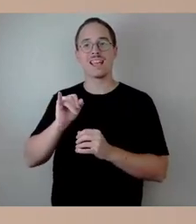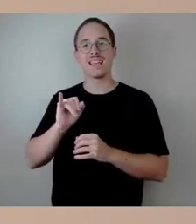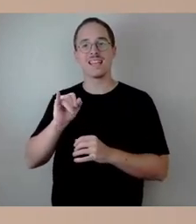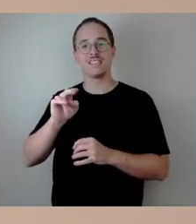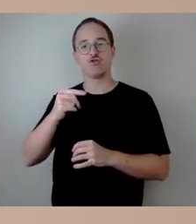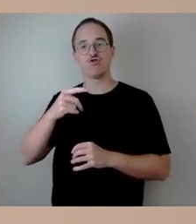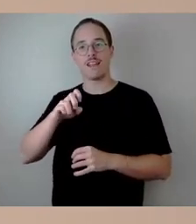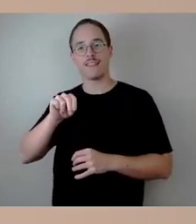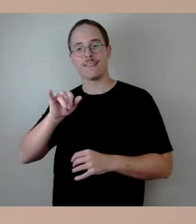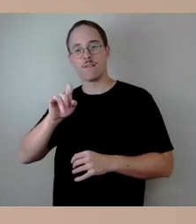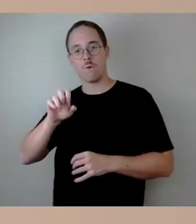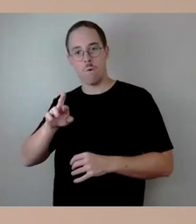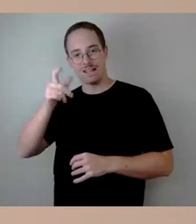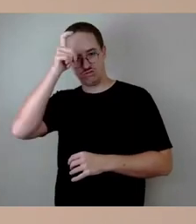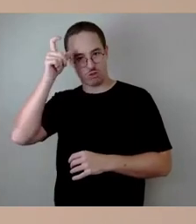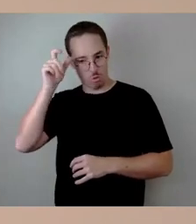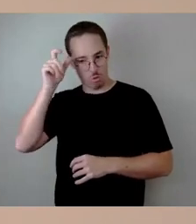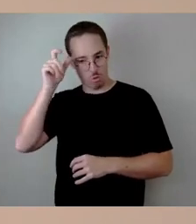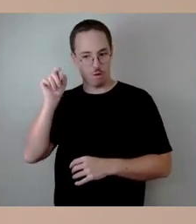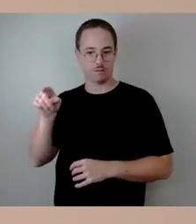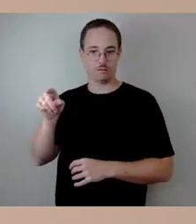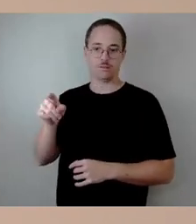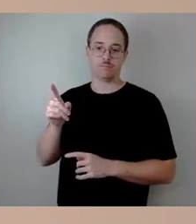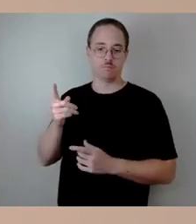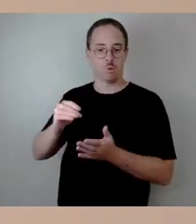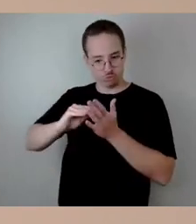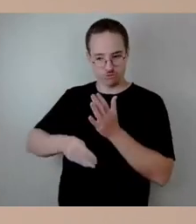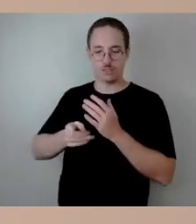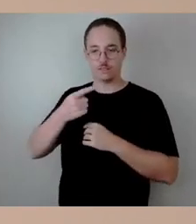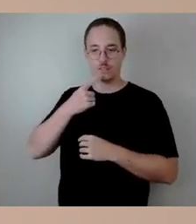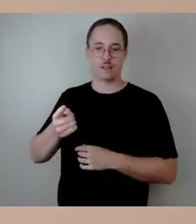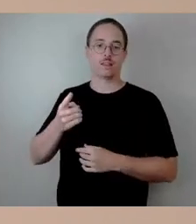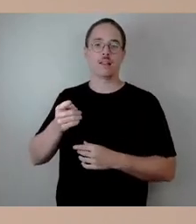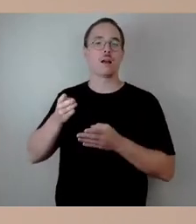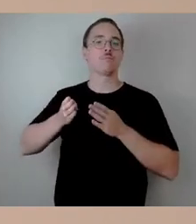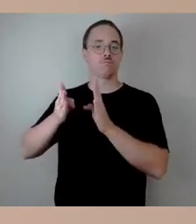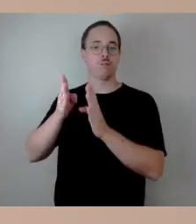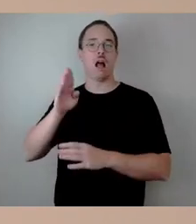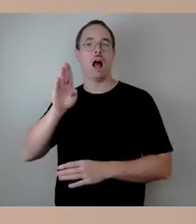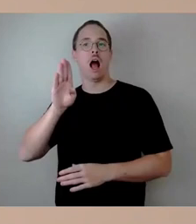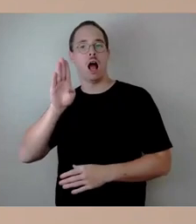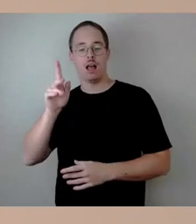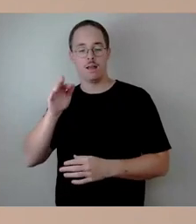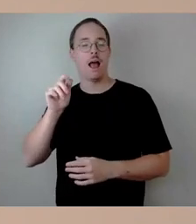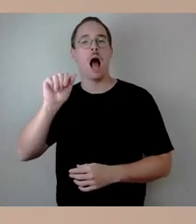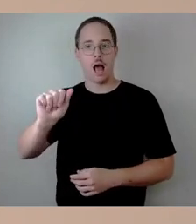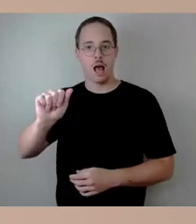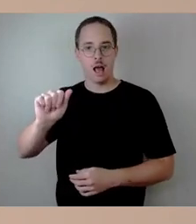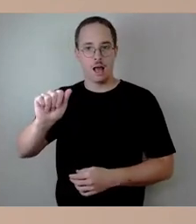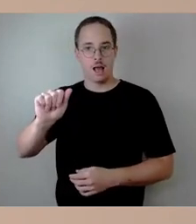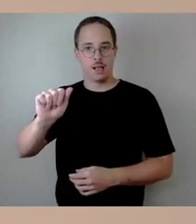Ersatzneubau sehr wahrscheinlich. Das ist jetzt sozusagen der derzeitige Stand der Einschätzung.